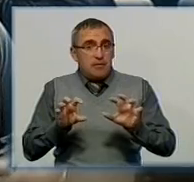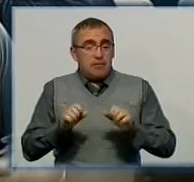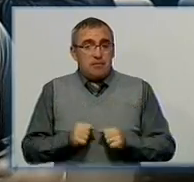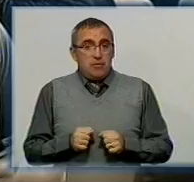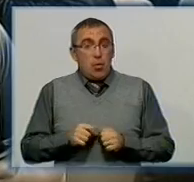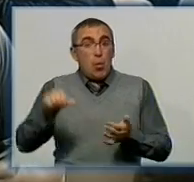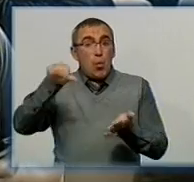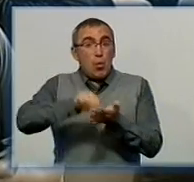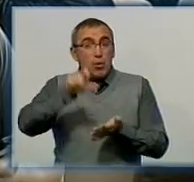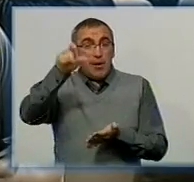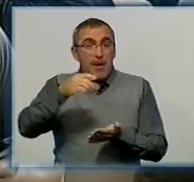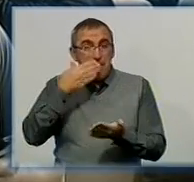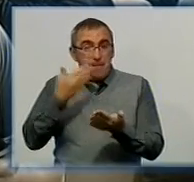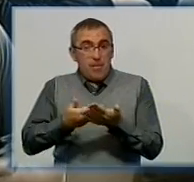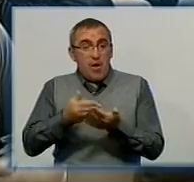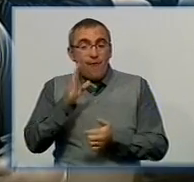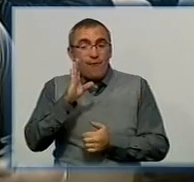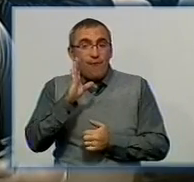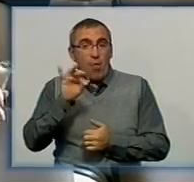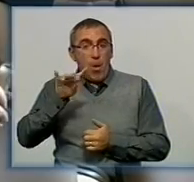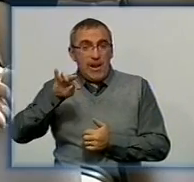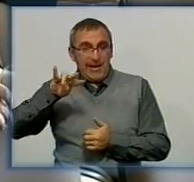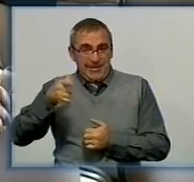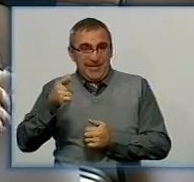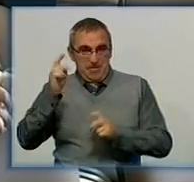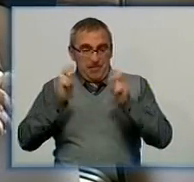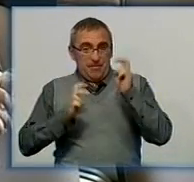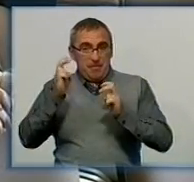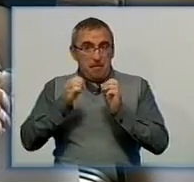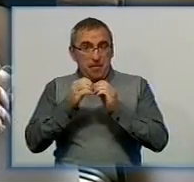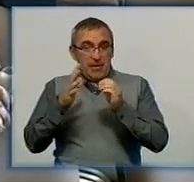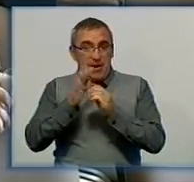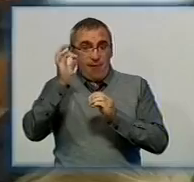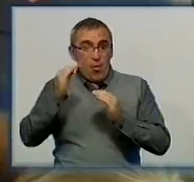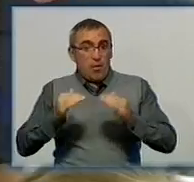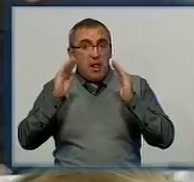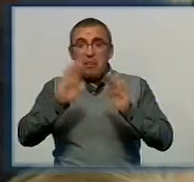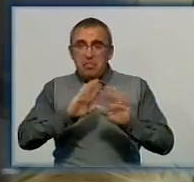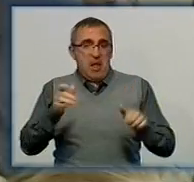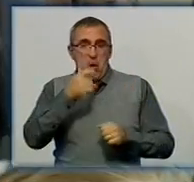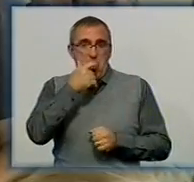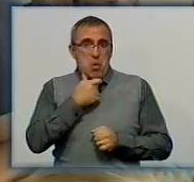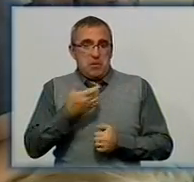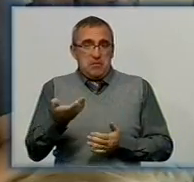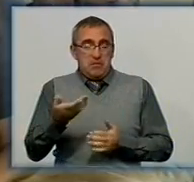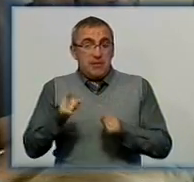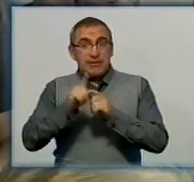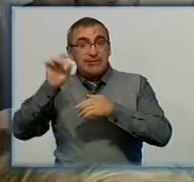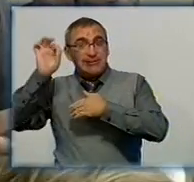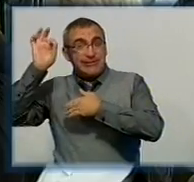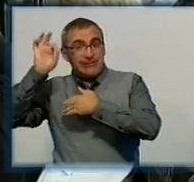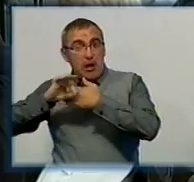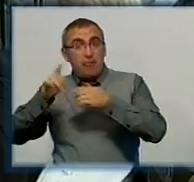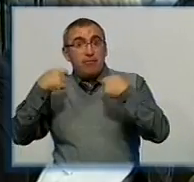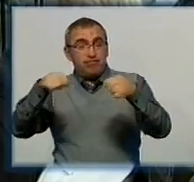Учасник, що представляє інтереси Волинського підприємства, вважає 15% ставку на деревину некоректною. Говорить, в західних областях деревину збувають